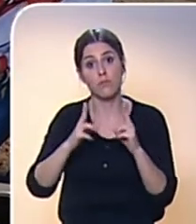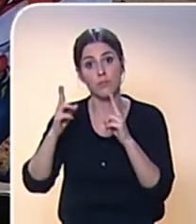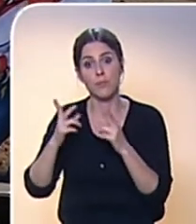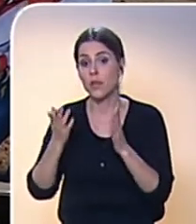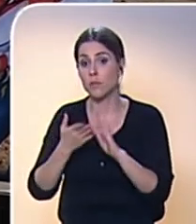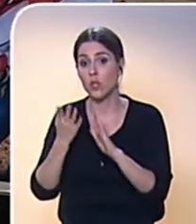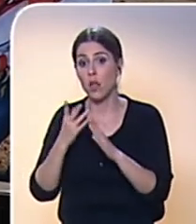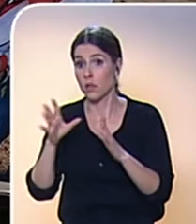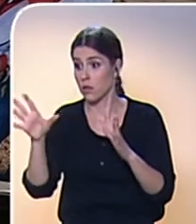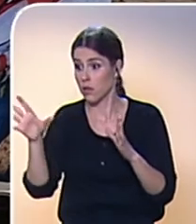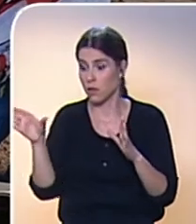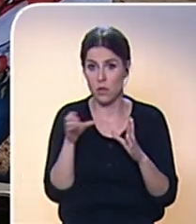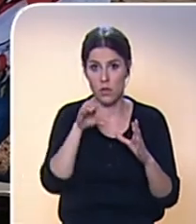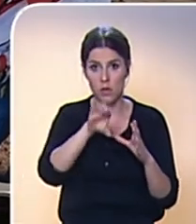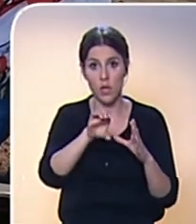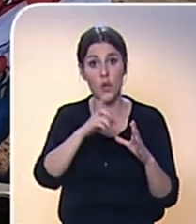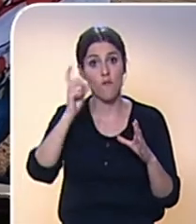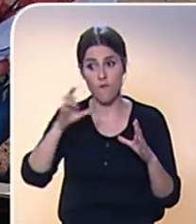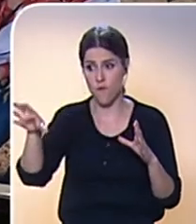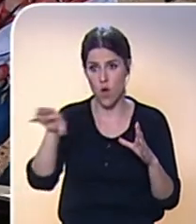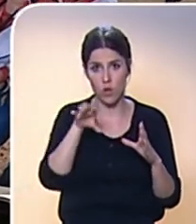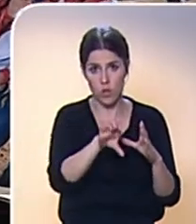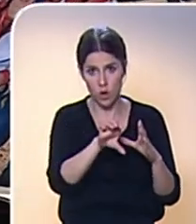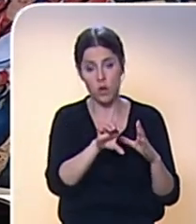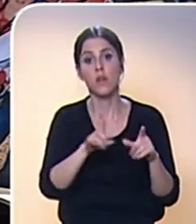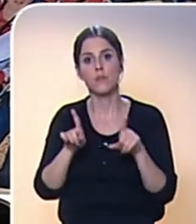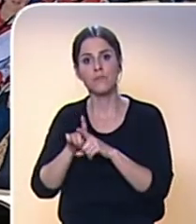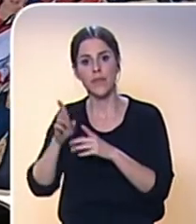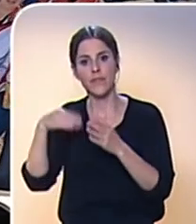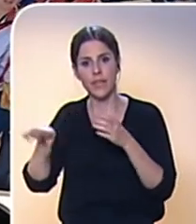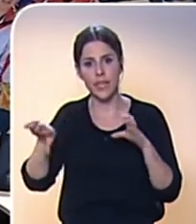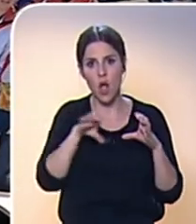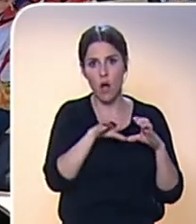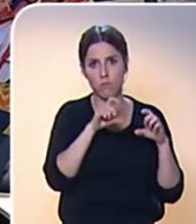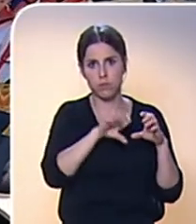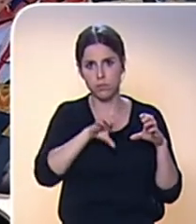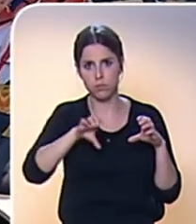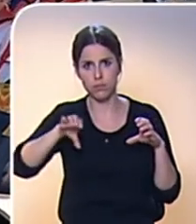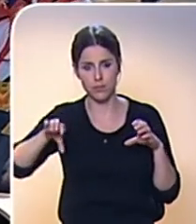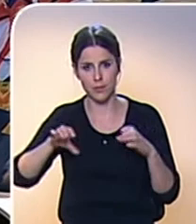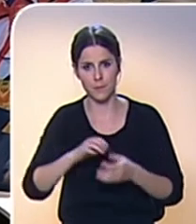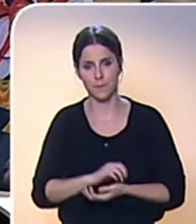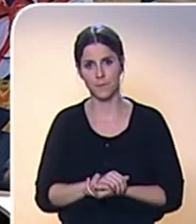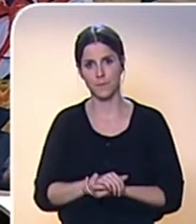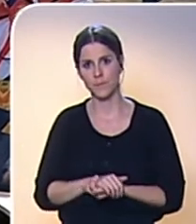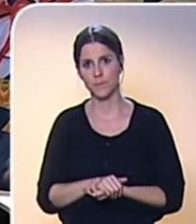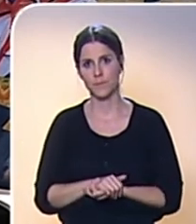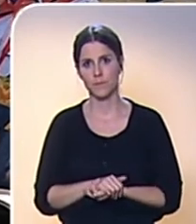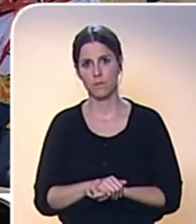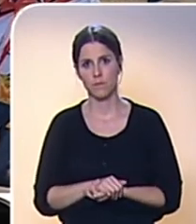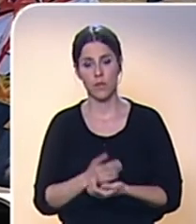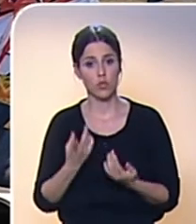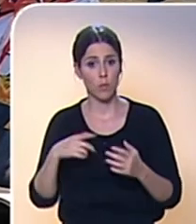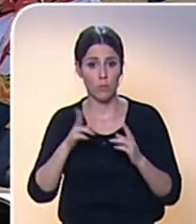fotoknihy, přetáhnete to video a zobrazí se vám tady, nebo vytvoří se vám tady QR kód, který si můžete naskyrovat potom